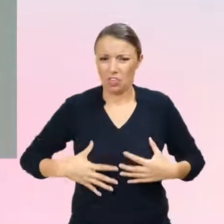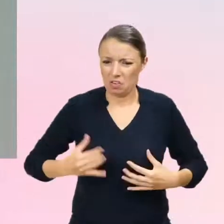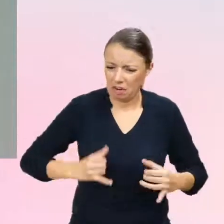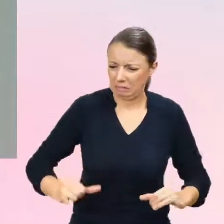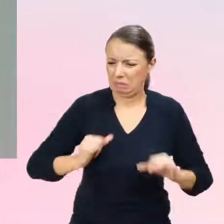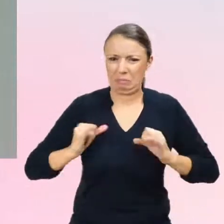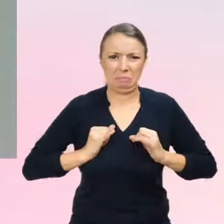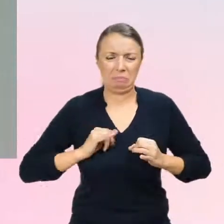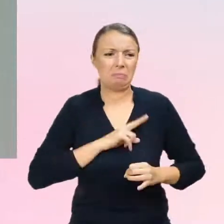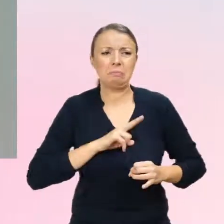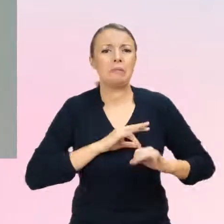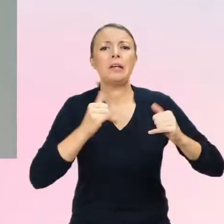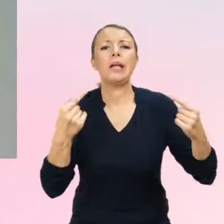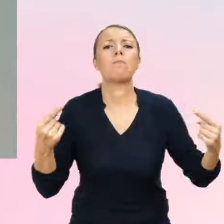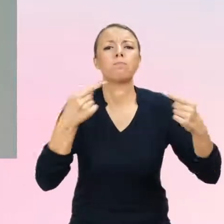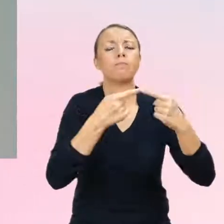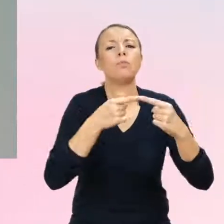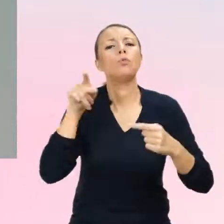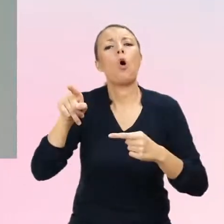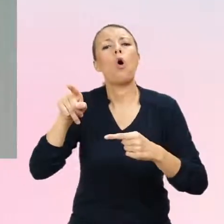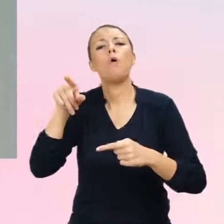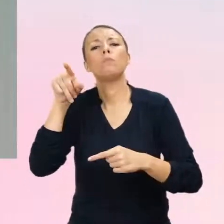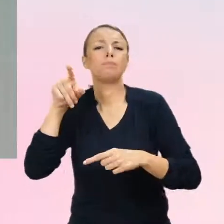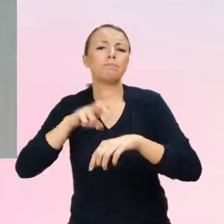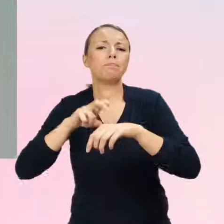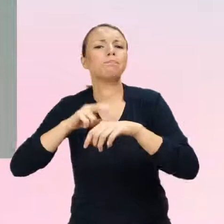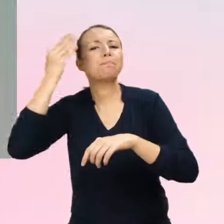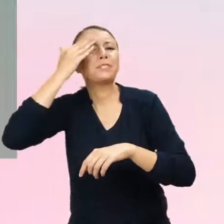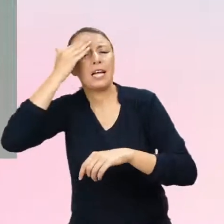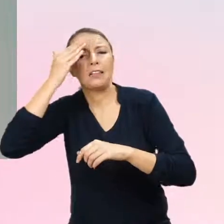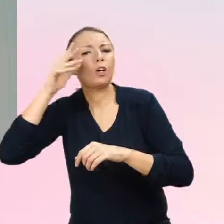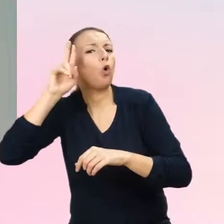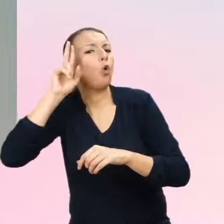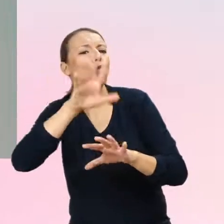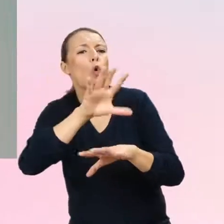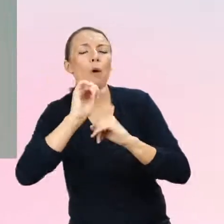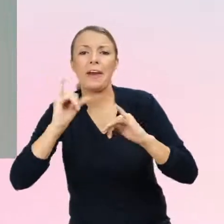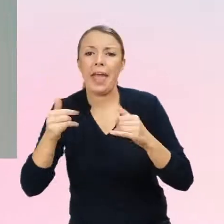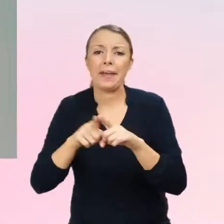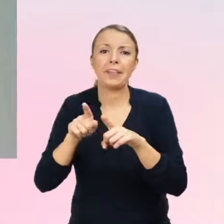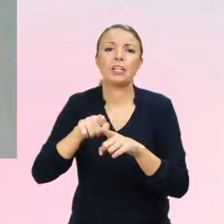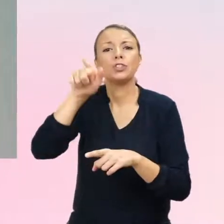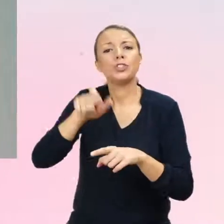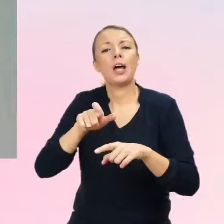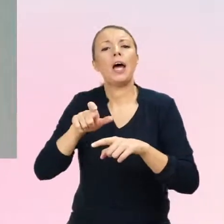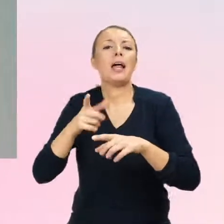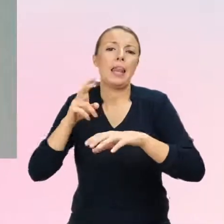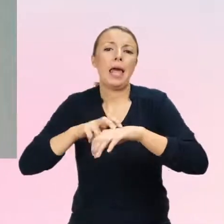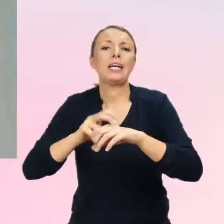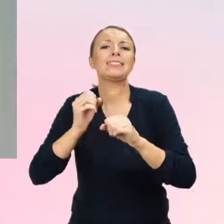jak to rozumieją psychiatrzy, jak to rozumieją seksuolodzy. Wiem, że dużo było pytań z tego obszaru, ale